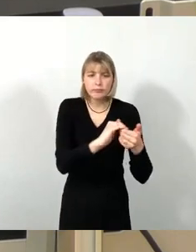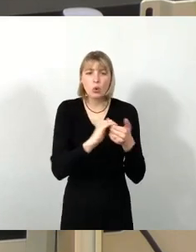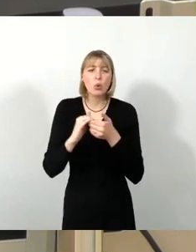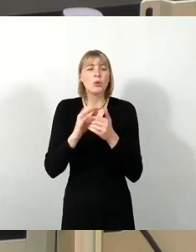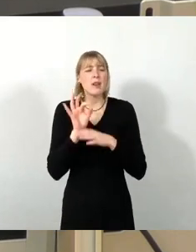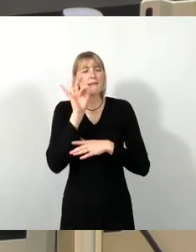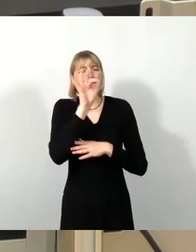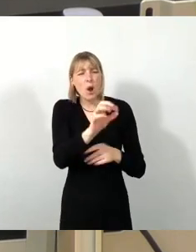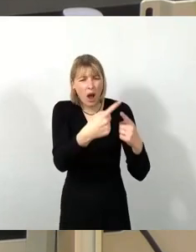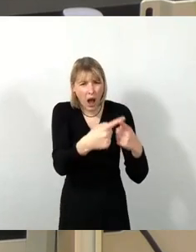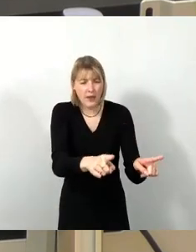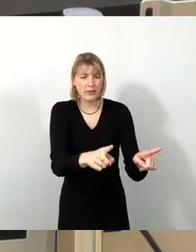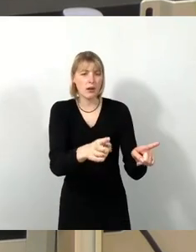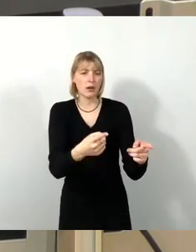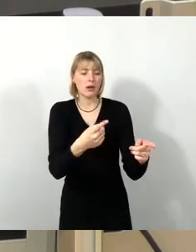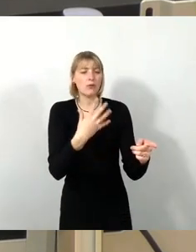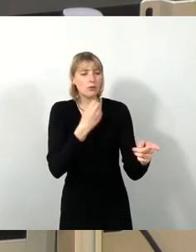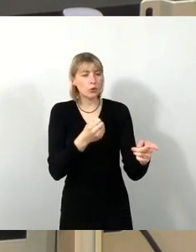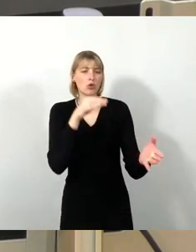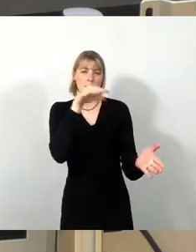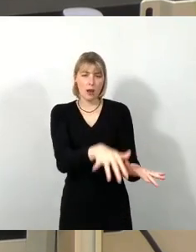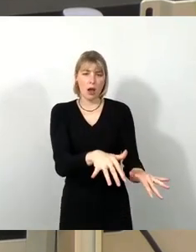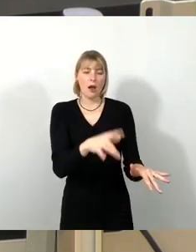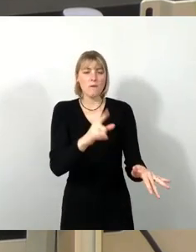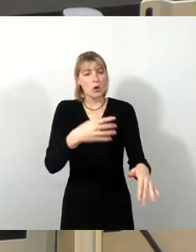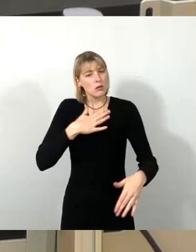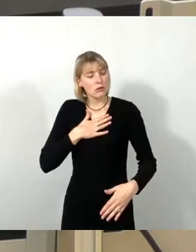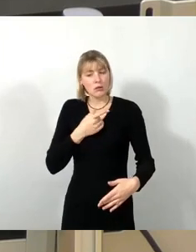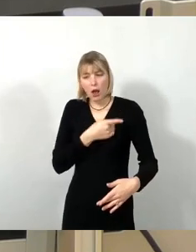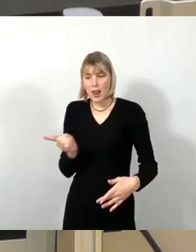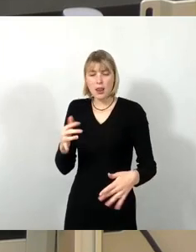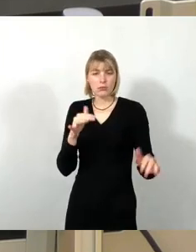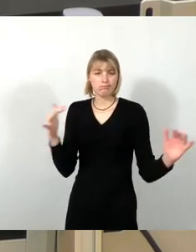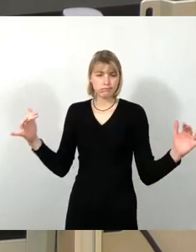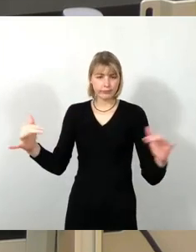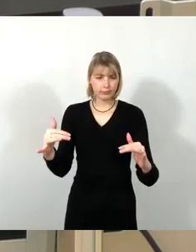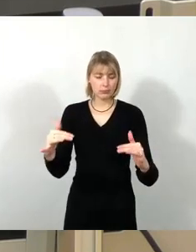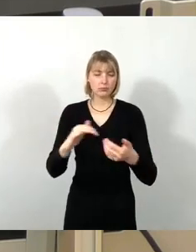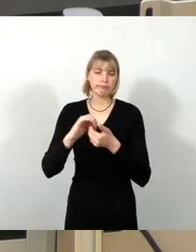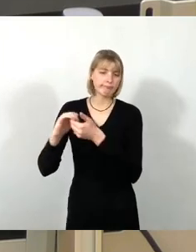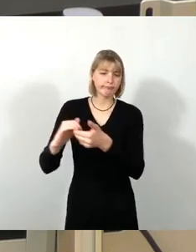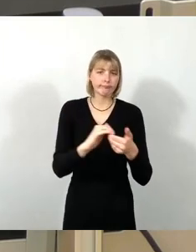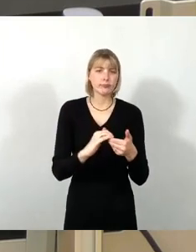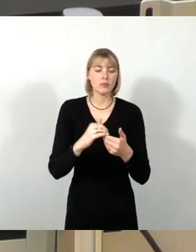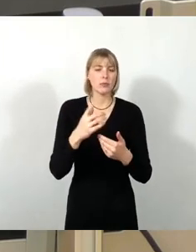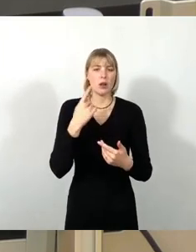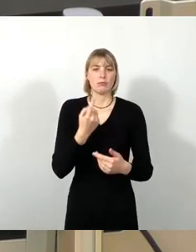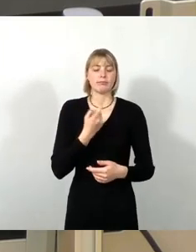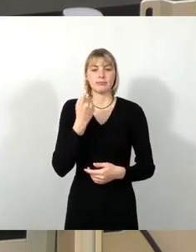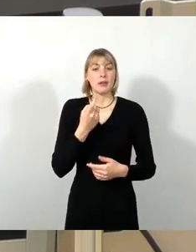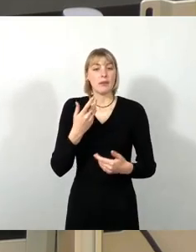füreinander da zu sein. Als ich meine Mutter jetzt pflegte, war ich über diese sorgende Gemeinschaft so froh.